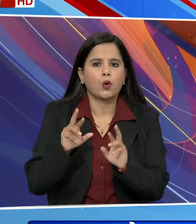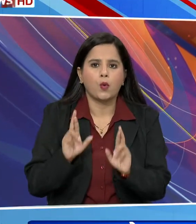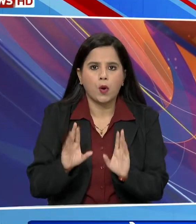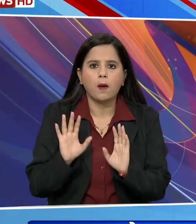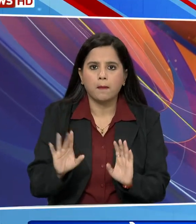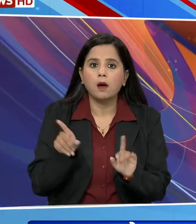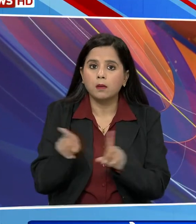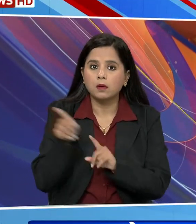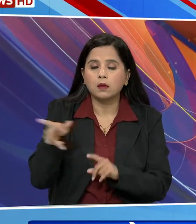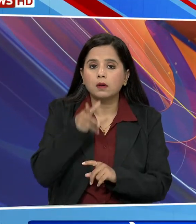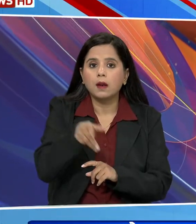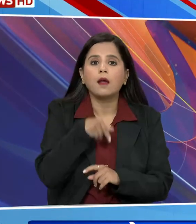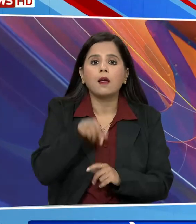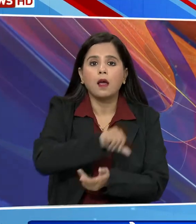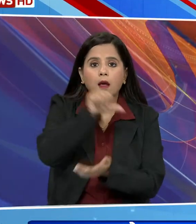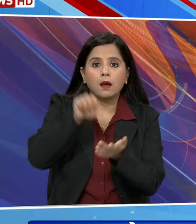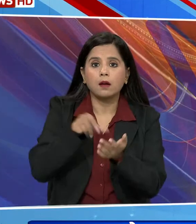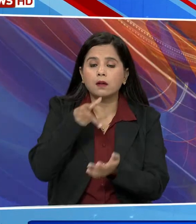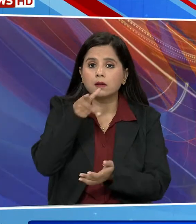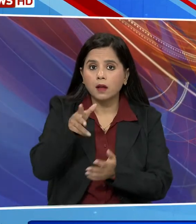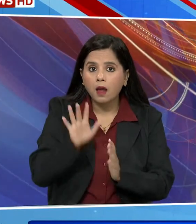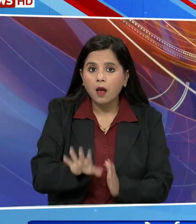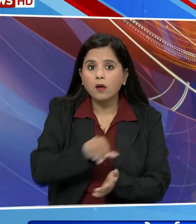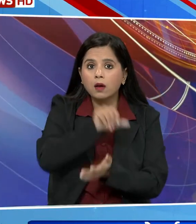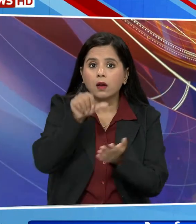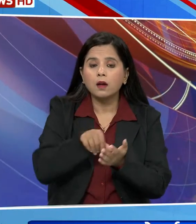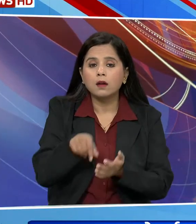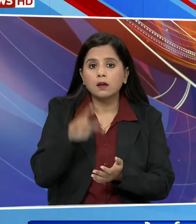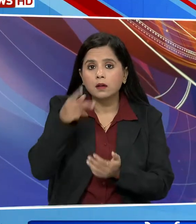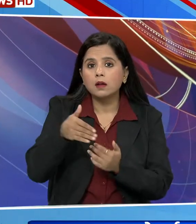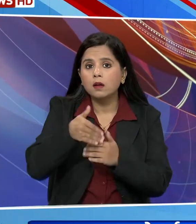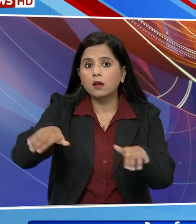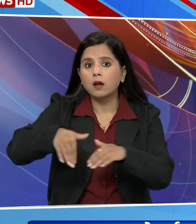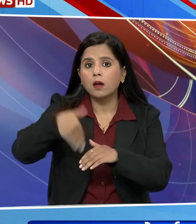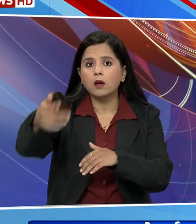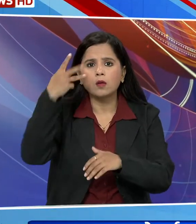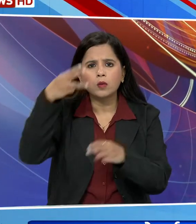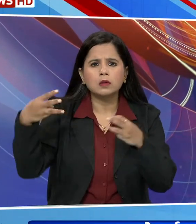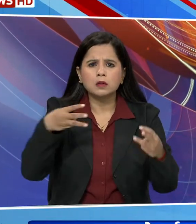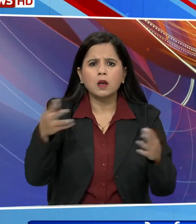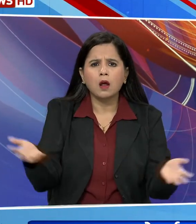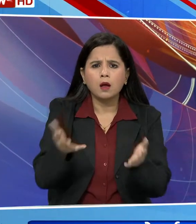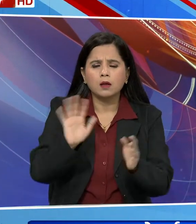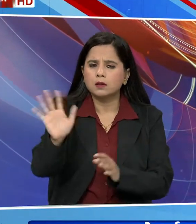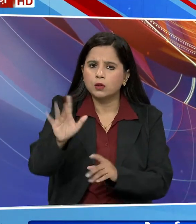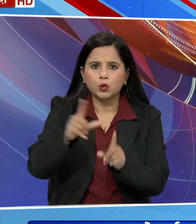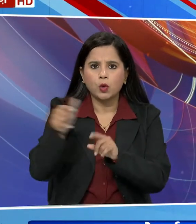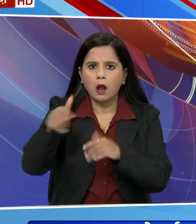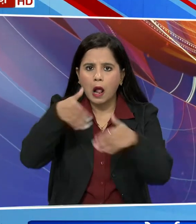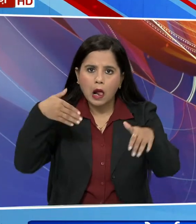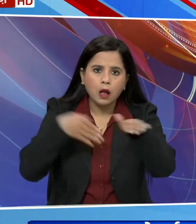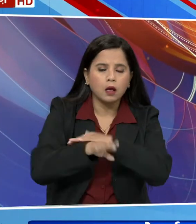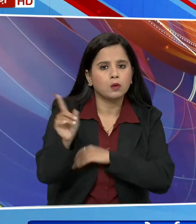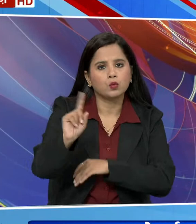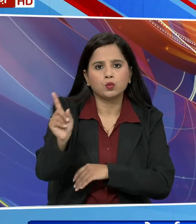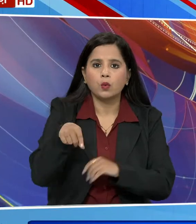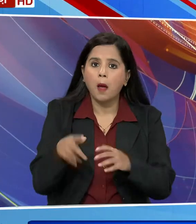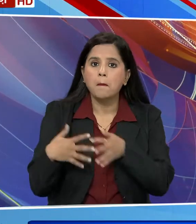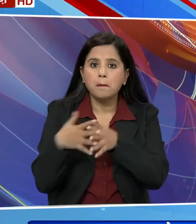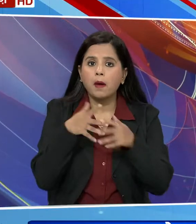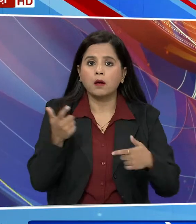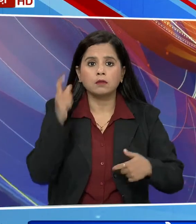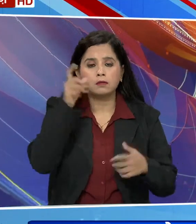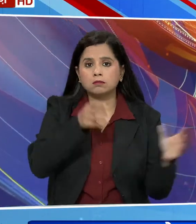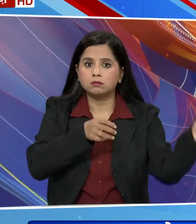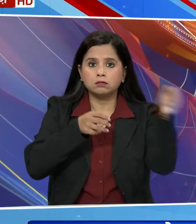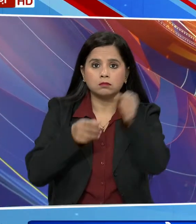साथ ही उन्होंने इरान के कदम पर कहा कि इरान सीमा पार कर युद को बढ़ाने का काम ना करे साथ ही अमेरिकी सेना की तेनाती पर